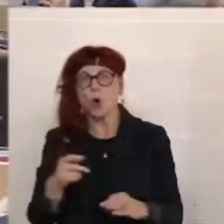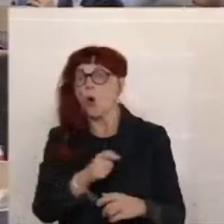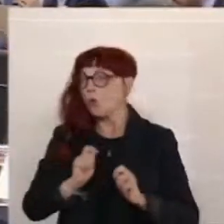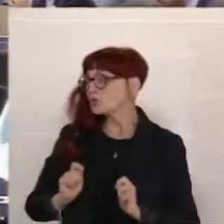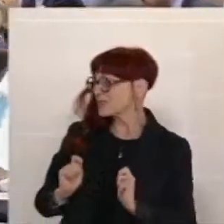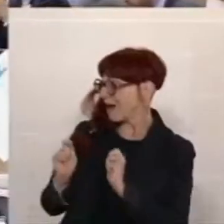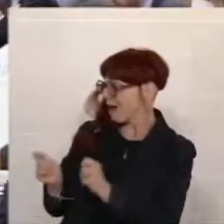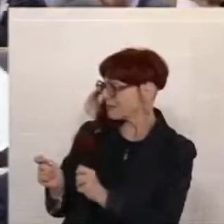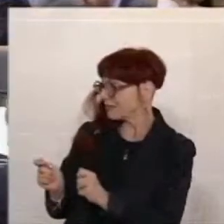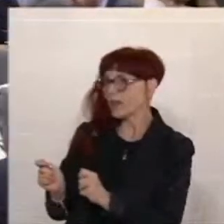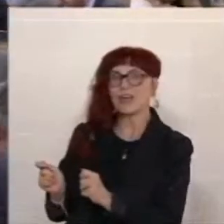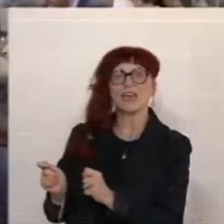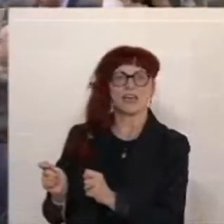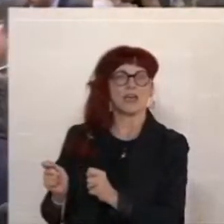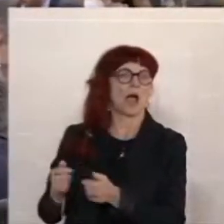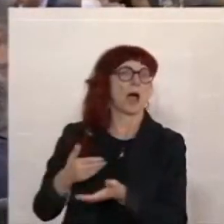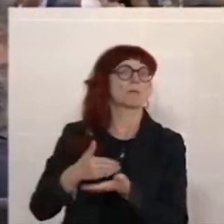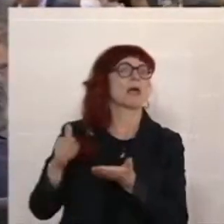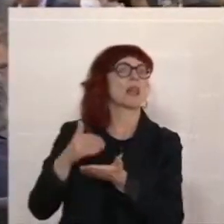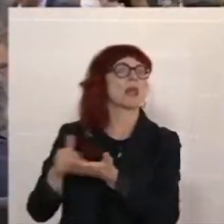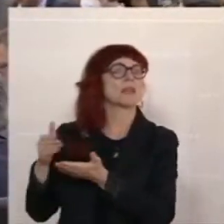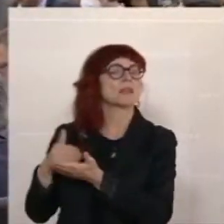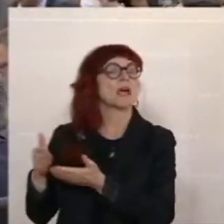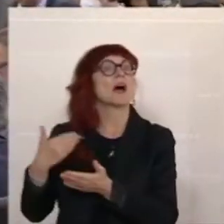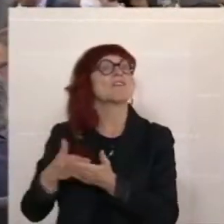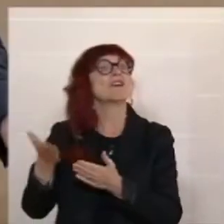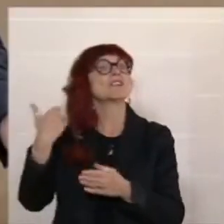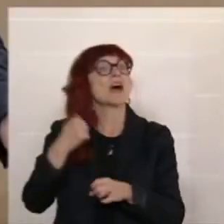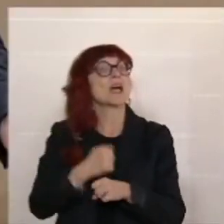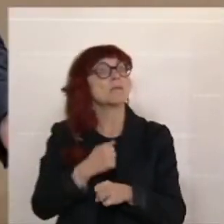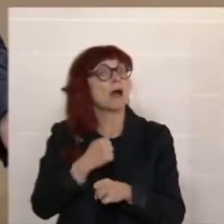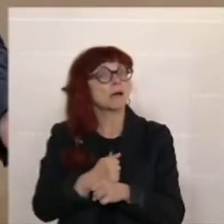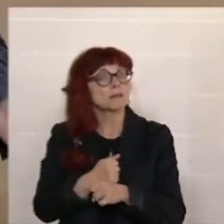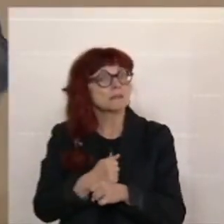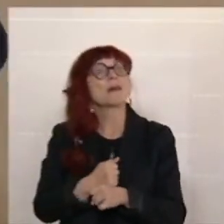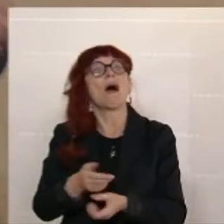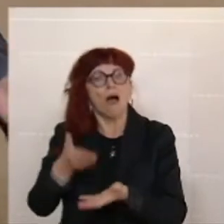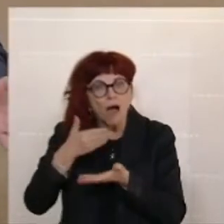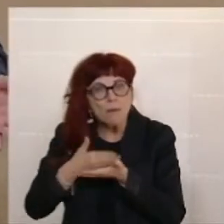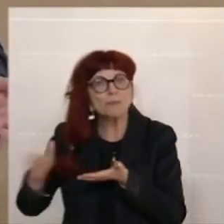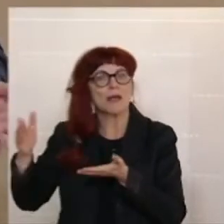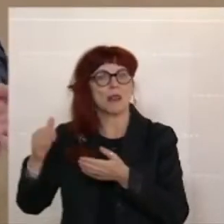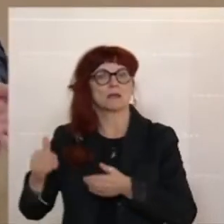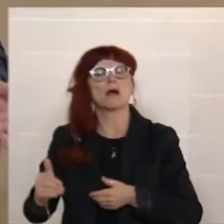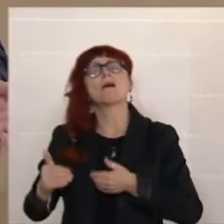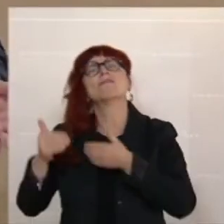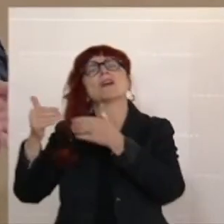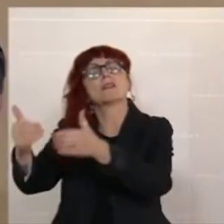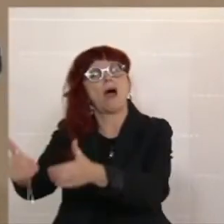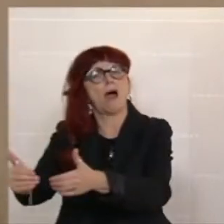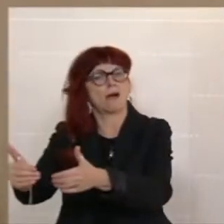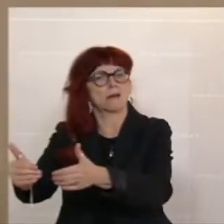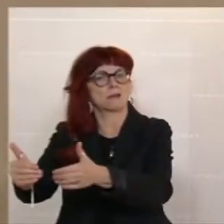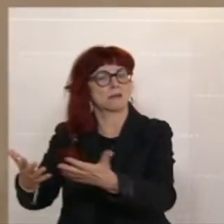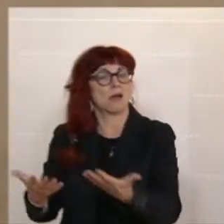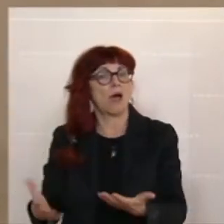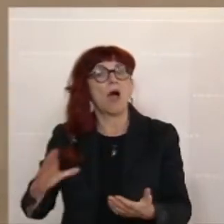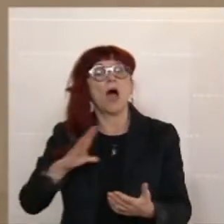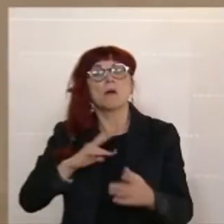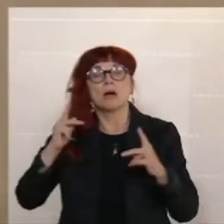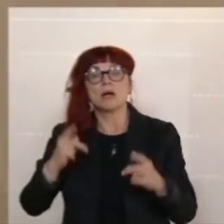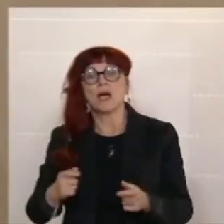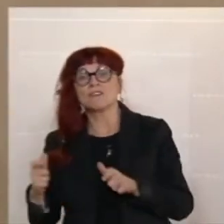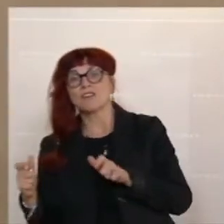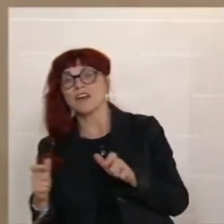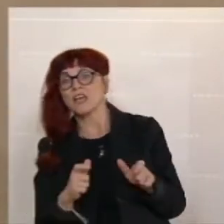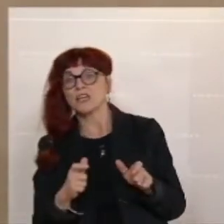erhöhen, was wurde da gemacht? Abgelehnt. Vertagt. Dabei hätte man verhindern können, dass